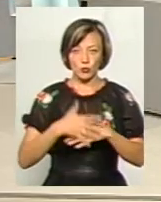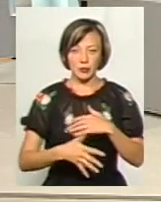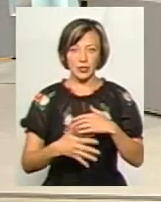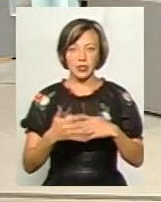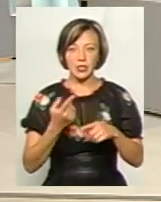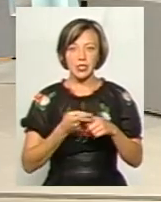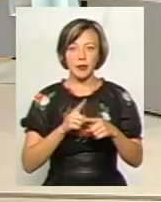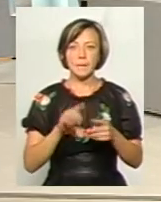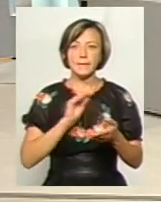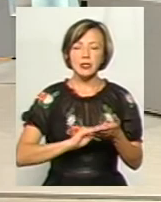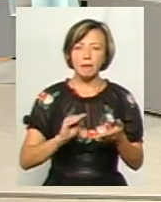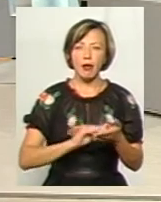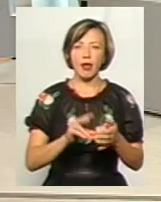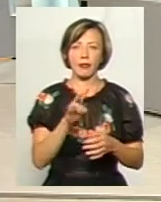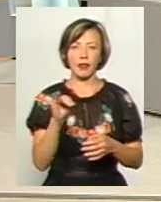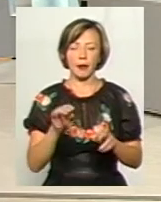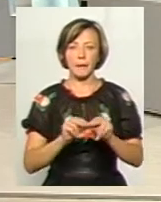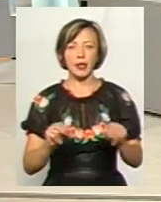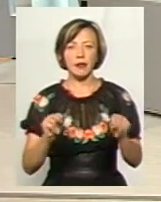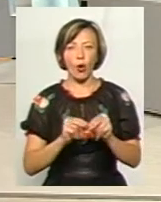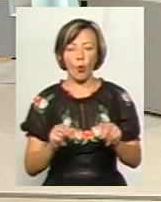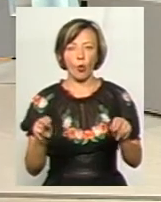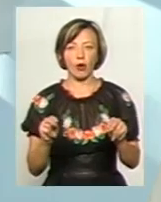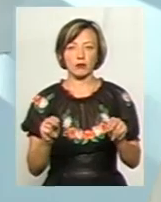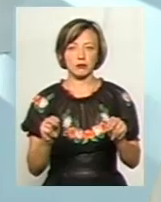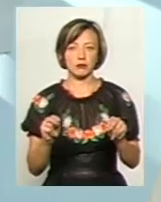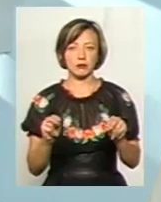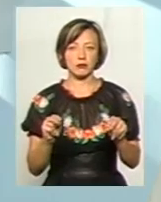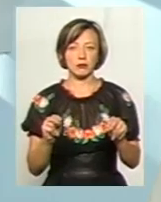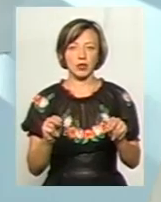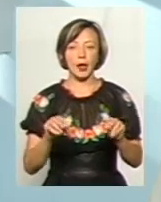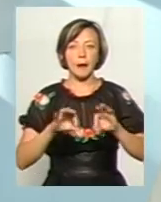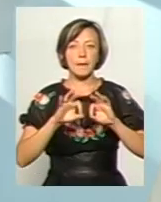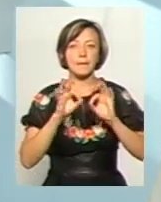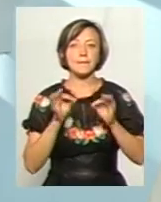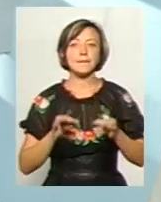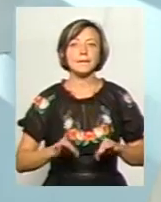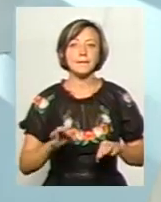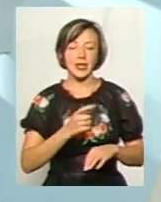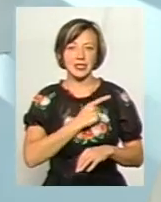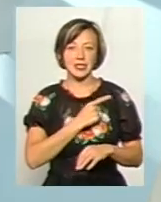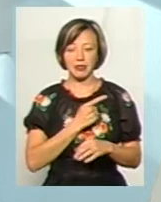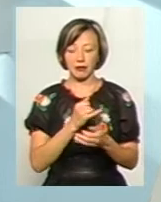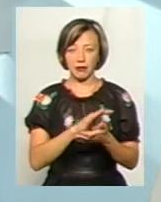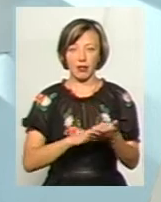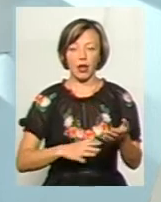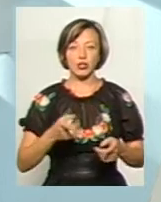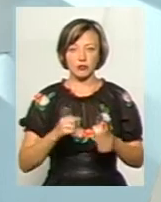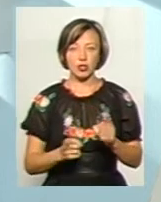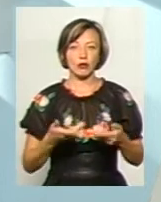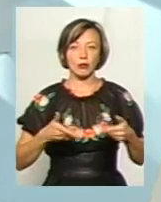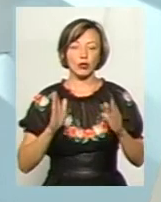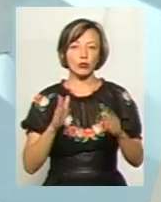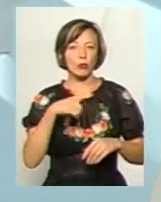сенсі письменники, педагоги, митці і так далі, то тоді, звичайно, ми